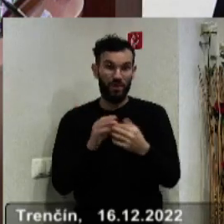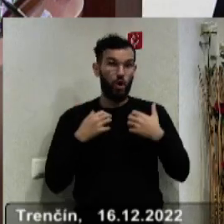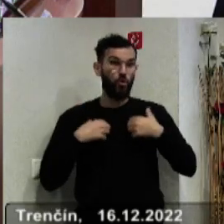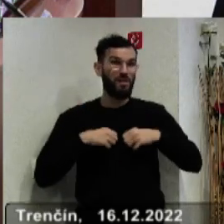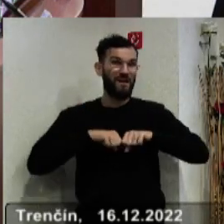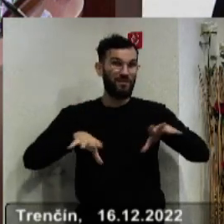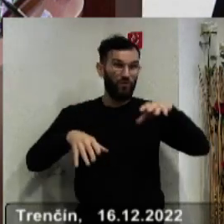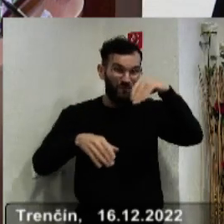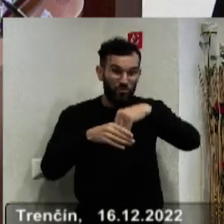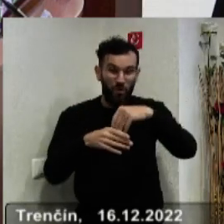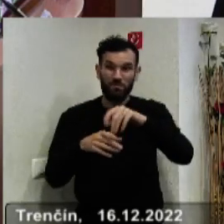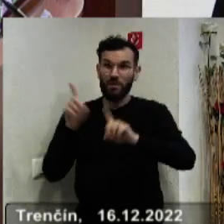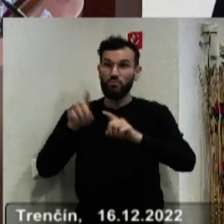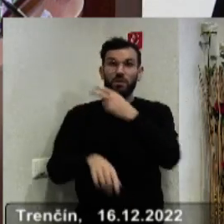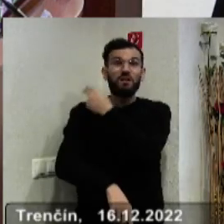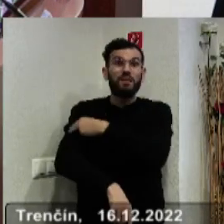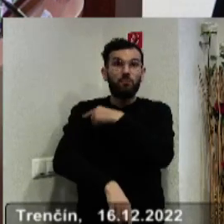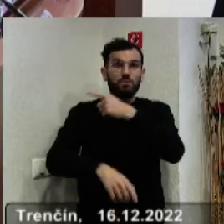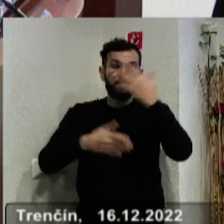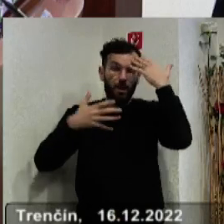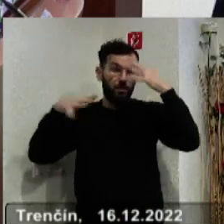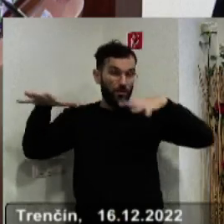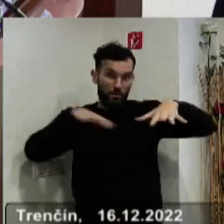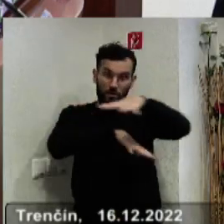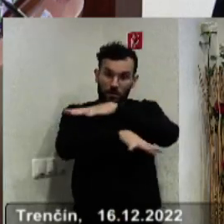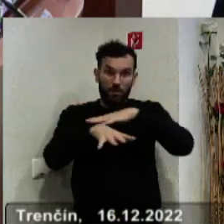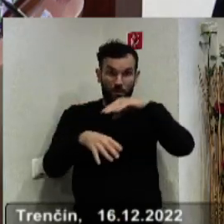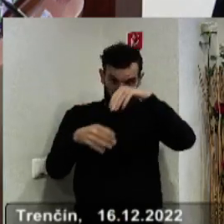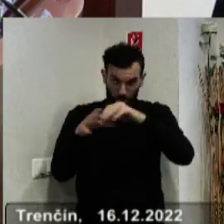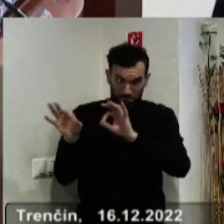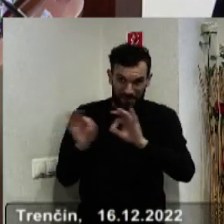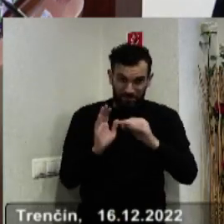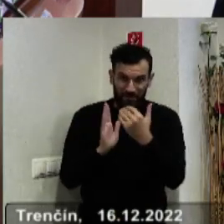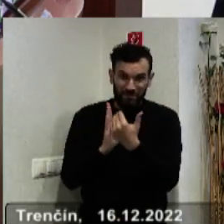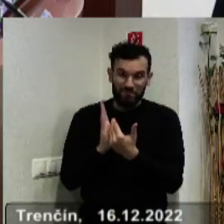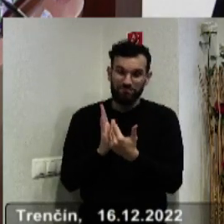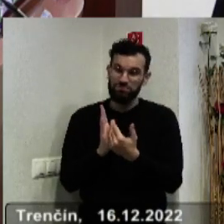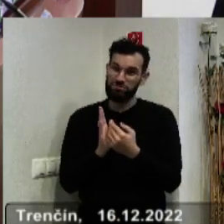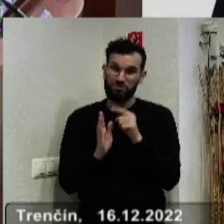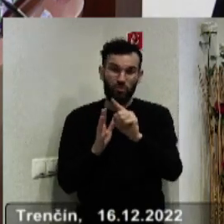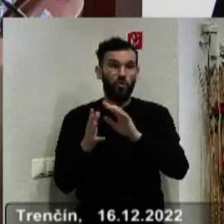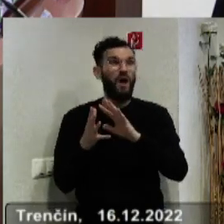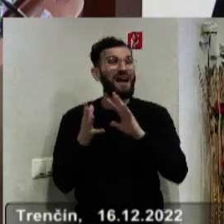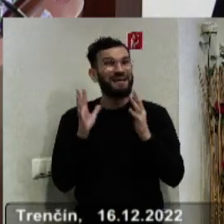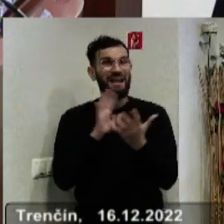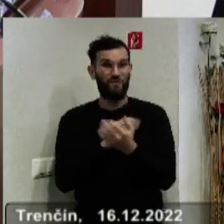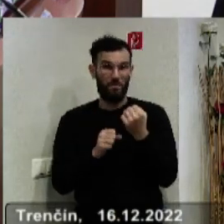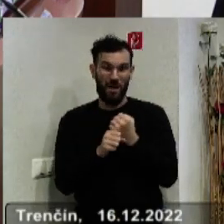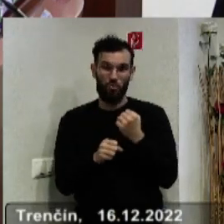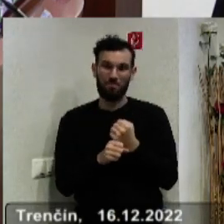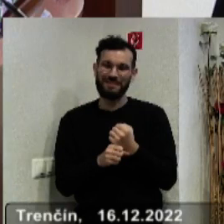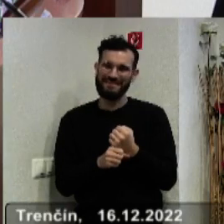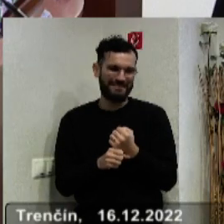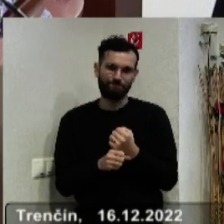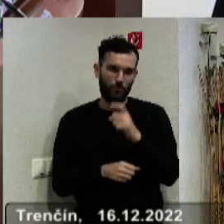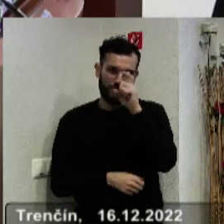covidových rokov, kedy tie nemocnice nevedeli, kde je ľava, pravá ruka, tak podľa mňa takéto reformy robiť, to je do dobrého počasie